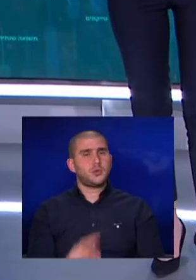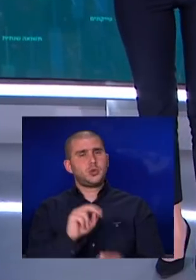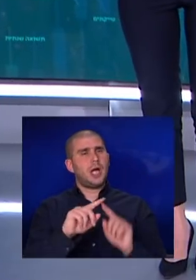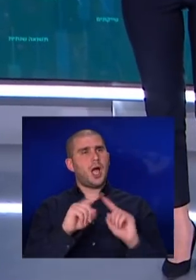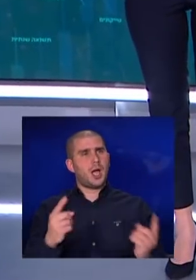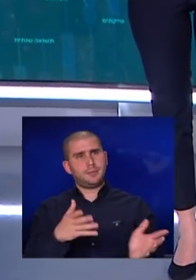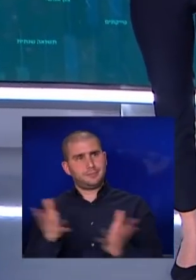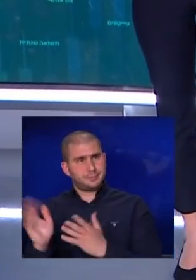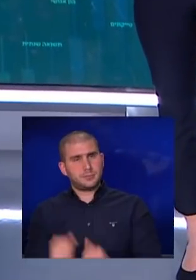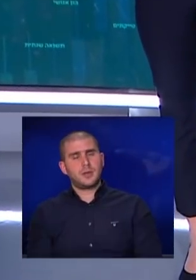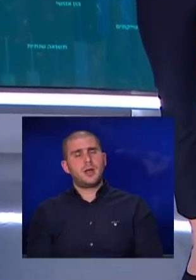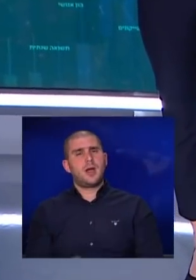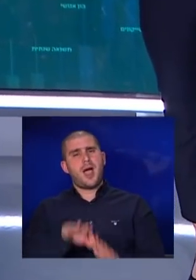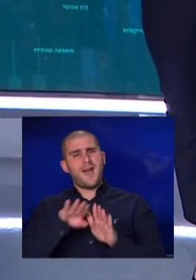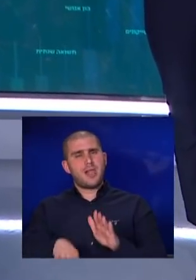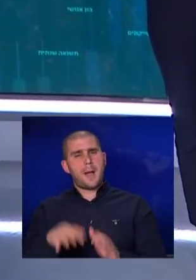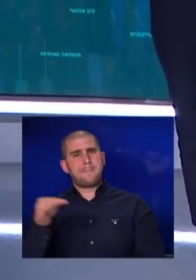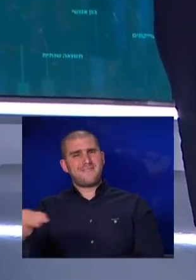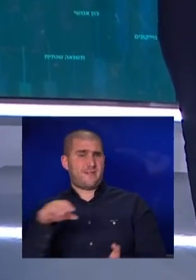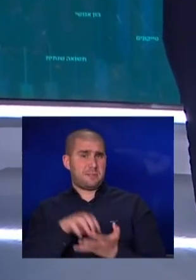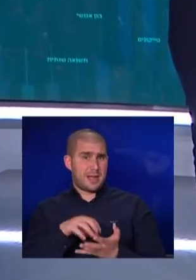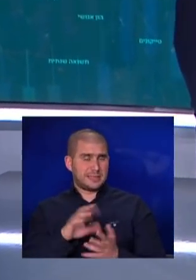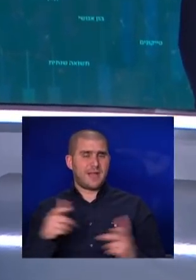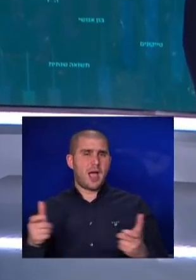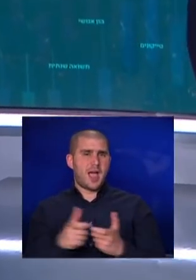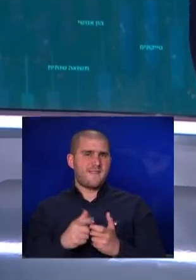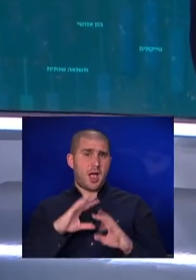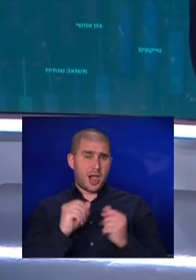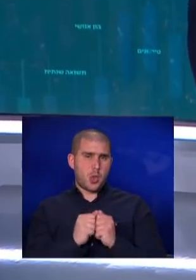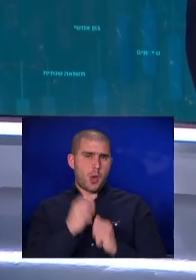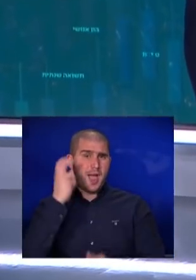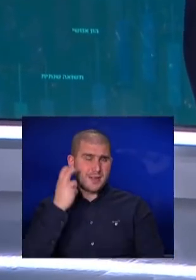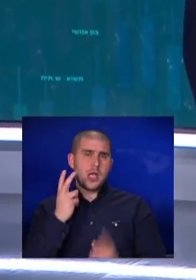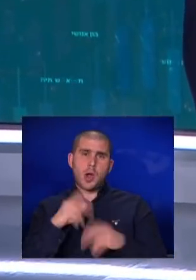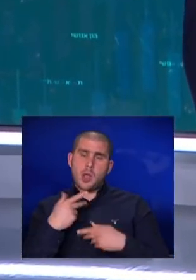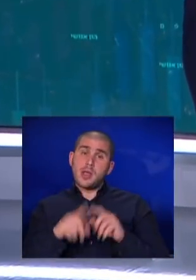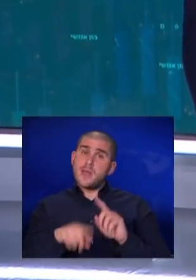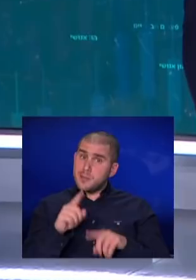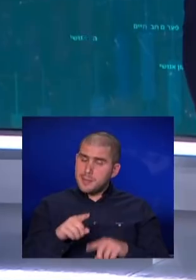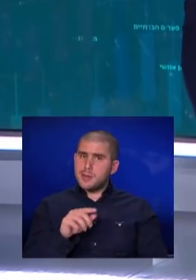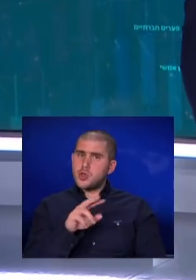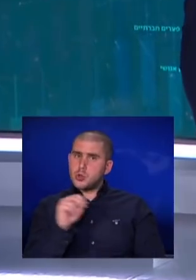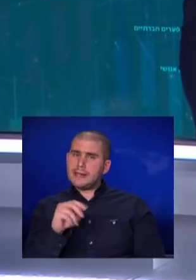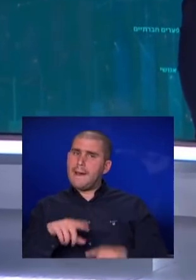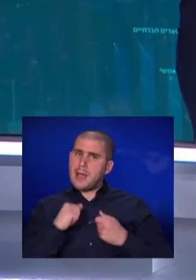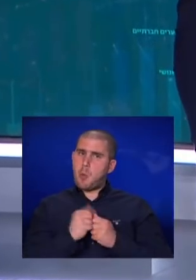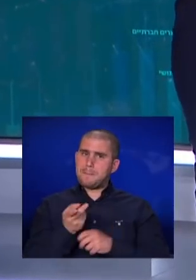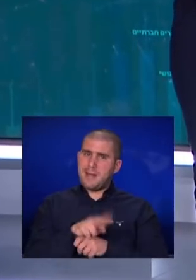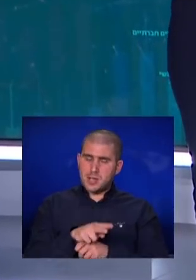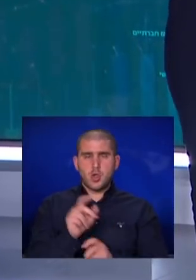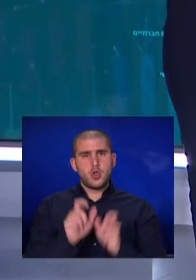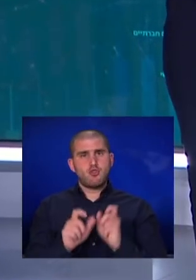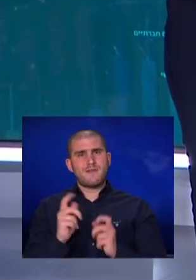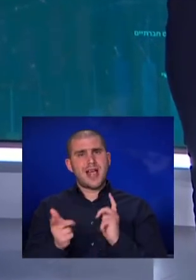לגמרי עכשיו האפליה בין הפריפרל המרכז ובין החברה הכללית לחברה הערבית יכולה להיות לפעמים עניין של חיים ומוות תושב